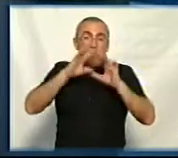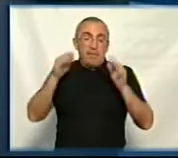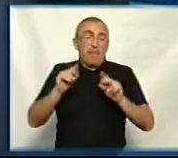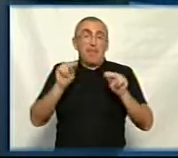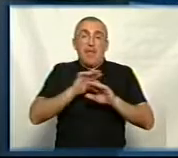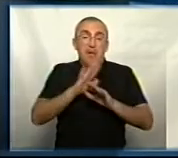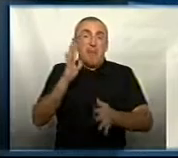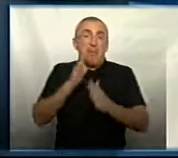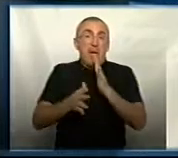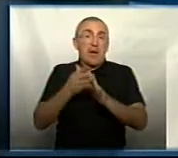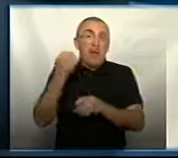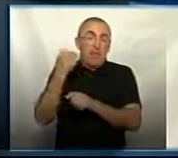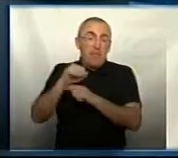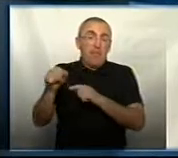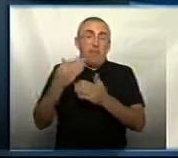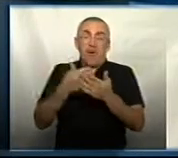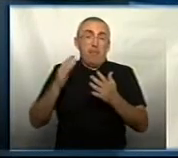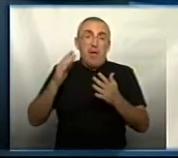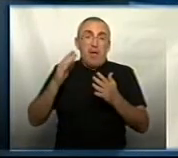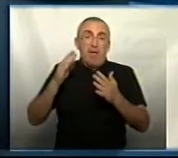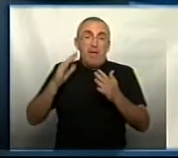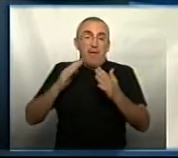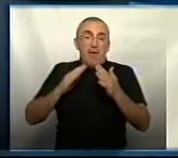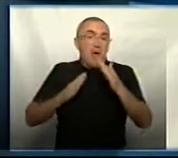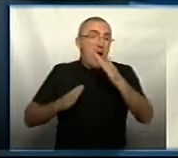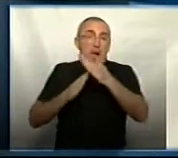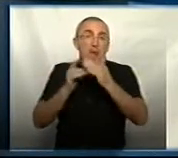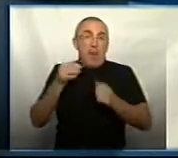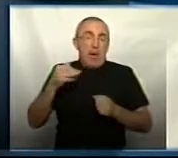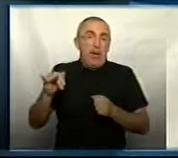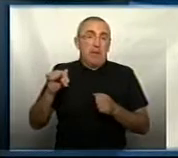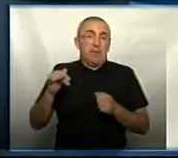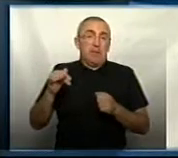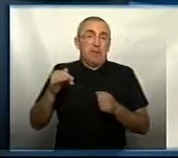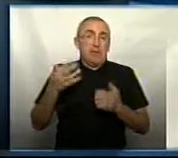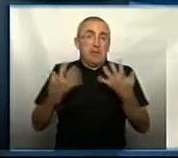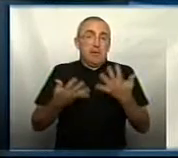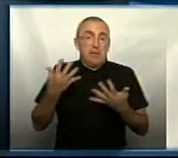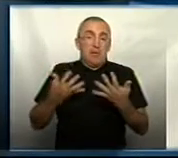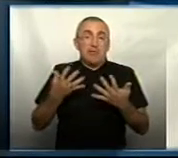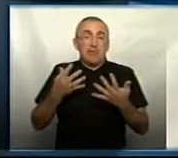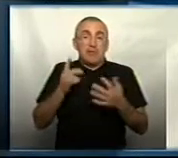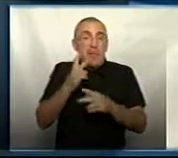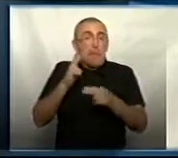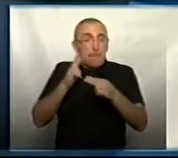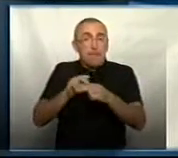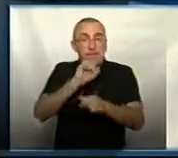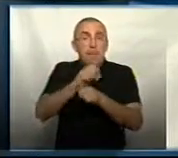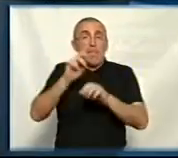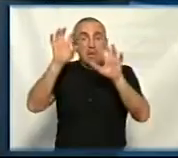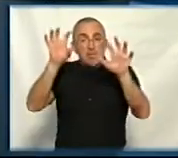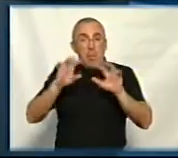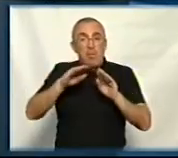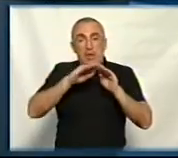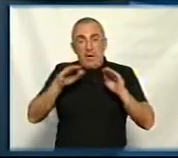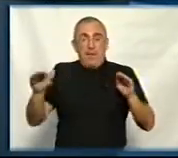нещасного парку перемоги, це якийсь апогею цього апофеоза, як то кажуть. І це, ну, ясно, що вже треба якось припиняти на законодавчому рівні,